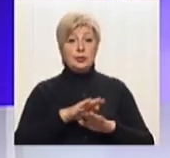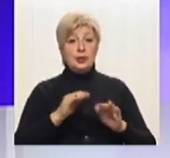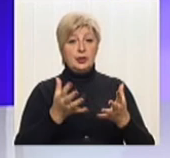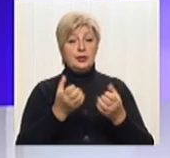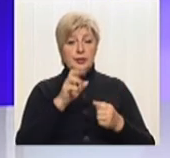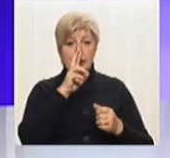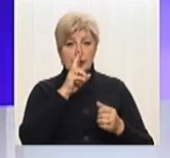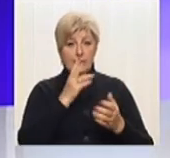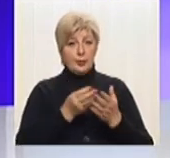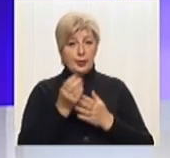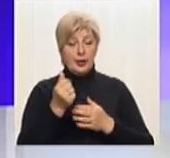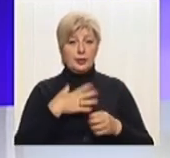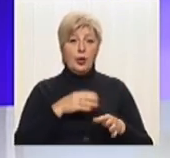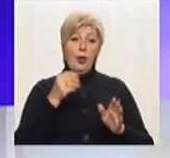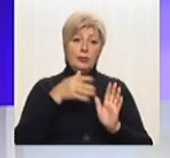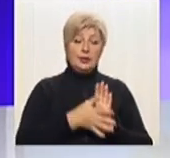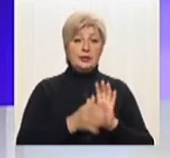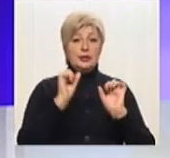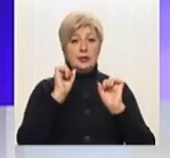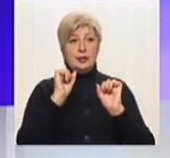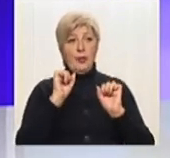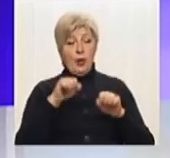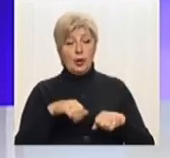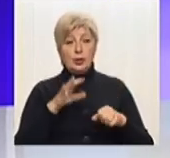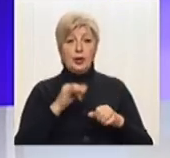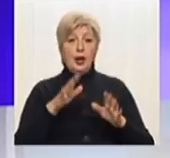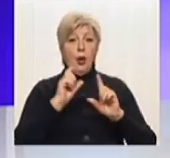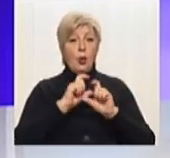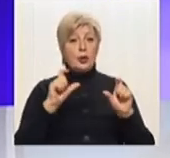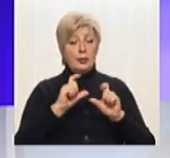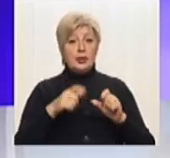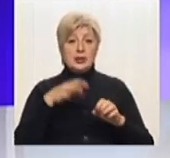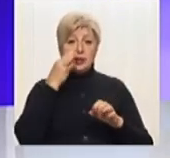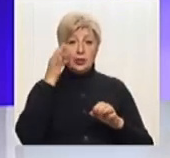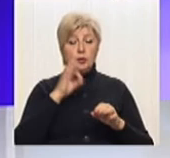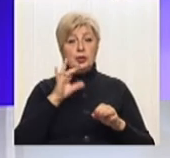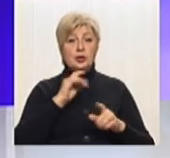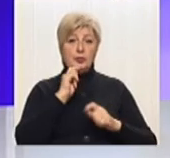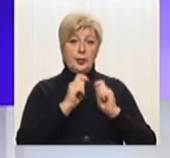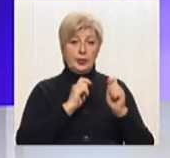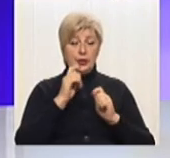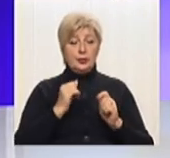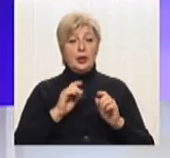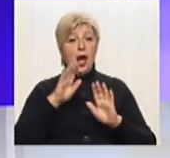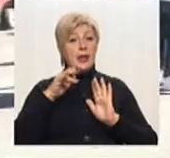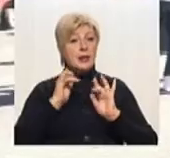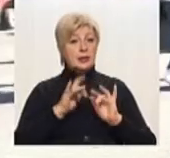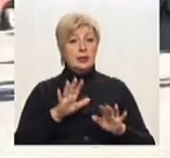плату, витратити яку вони мали змогу у крамниці, солодощів та подарунків. На заході побували наші журналісти.